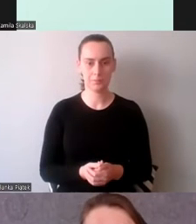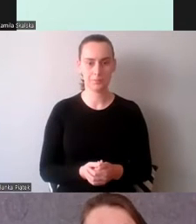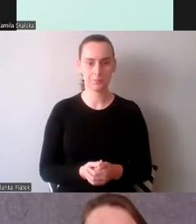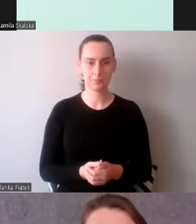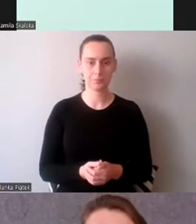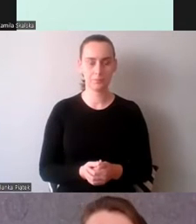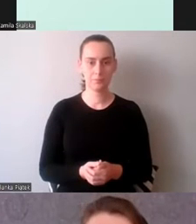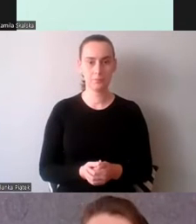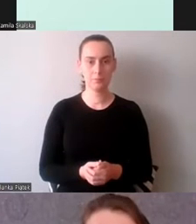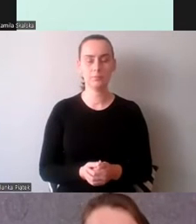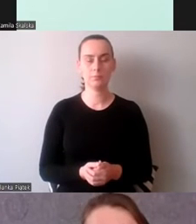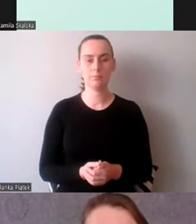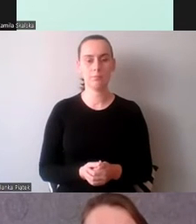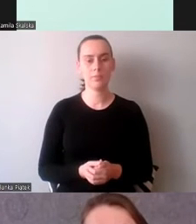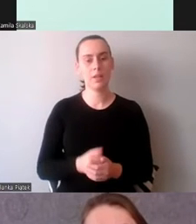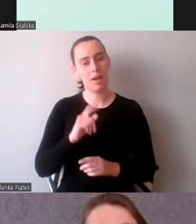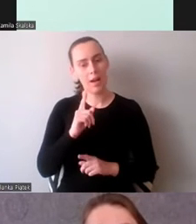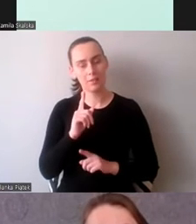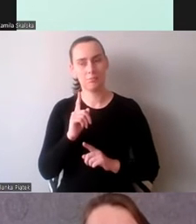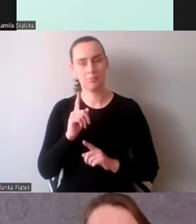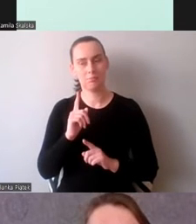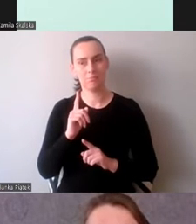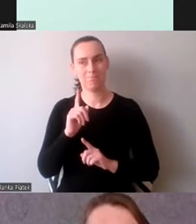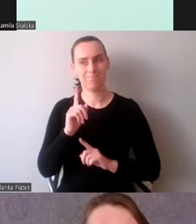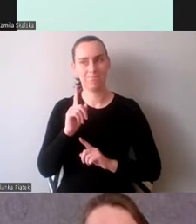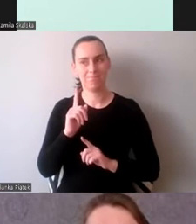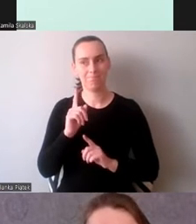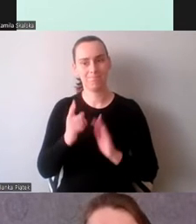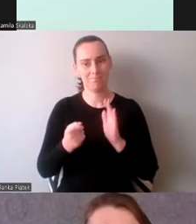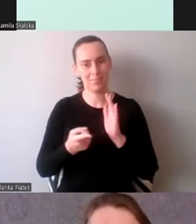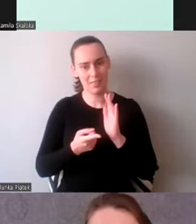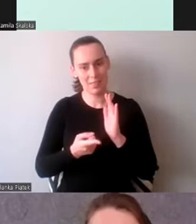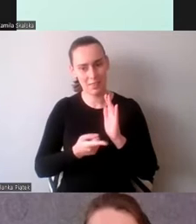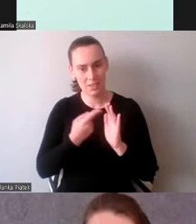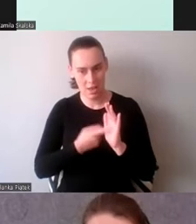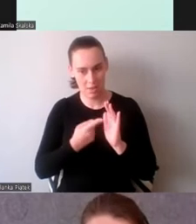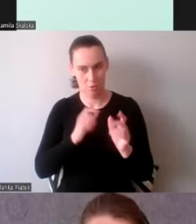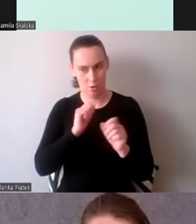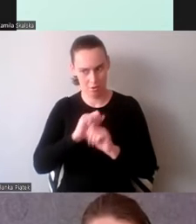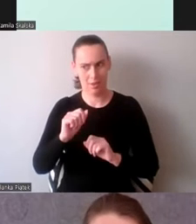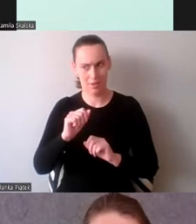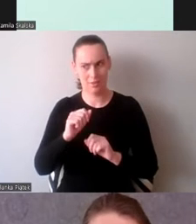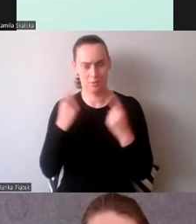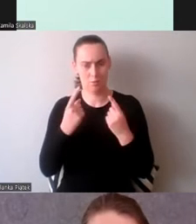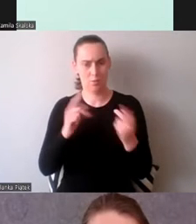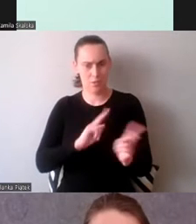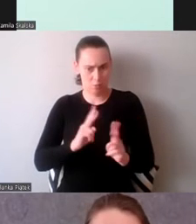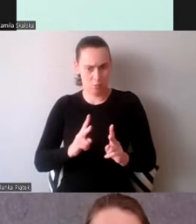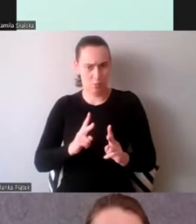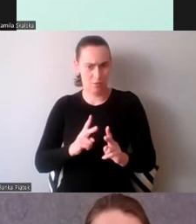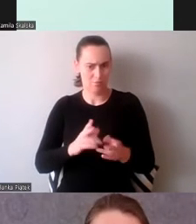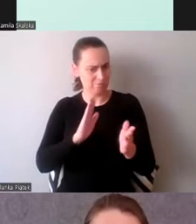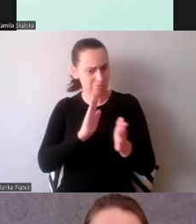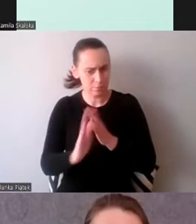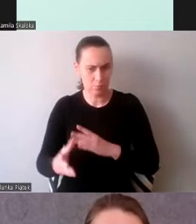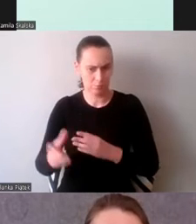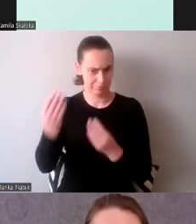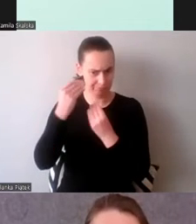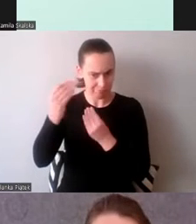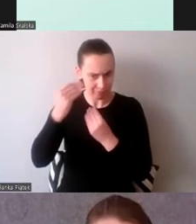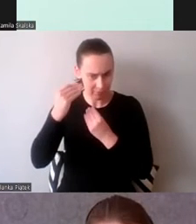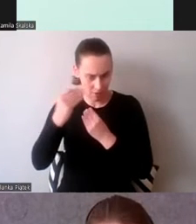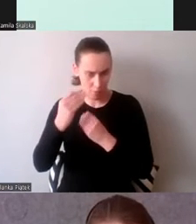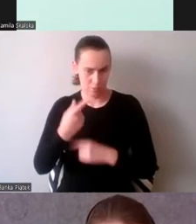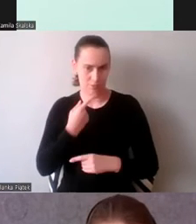Jednak często zdarza się, że tłumacze nauczyli się jakiegoś języka w wieku